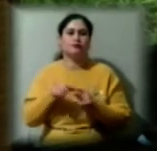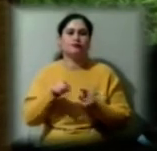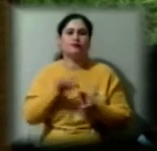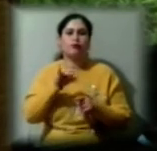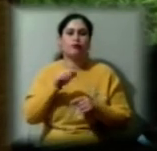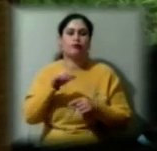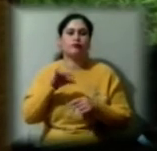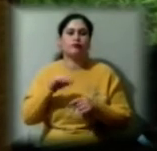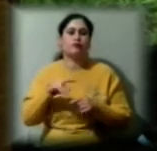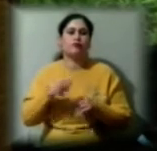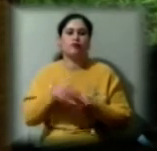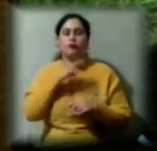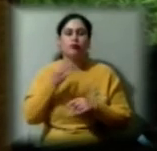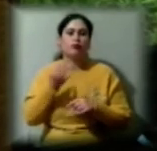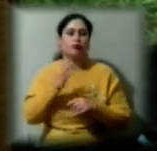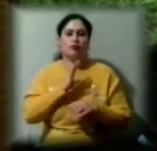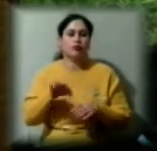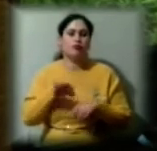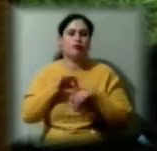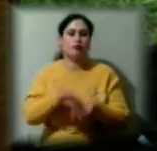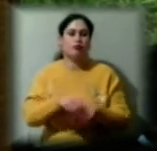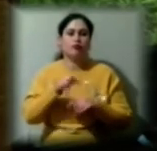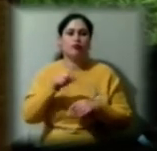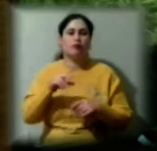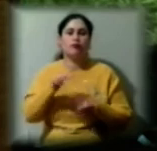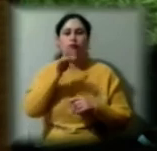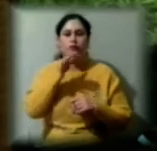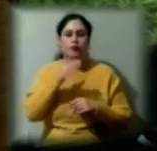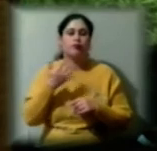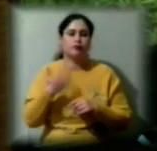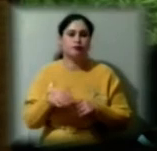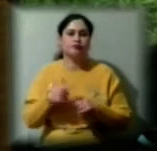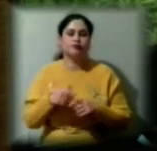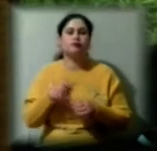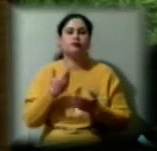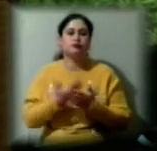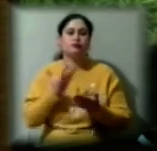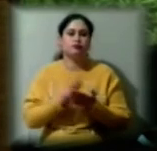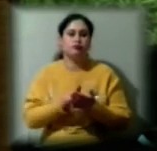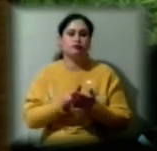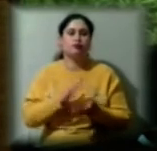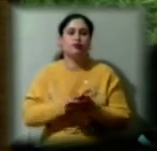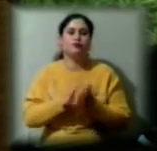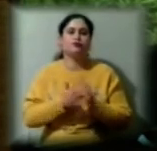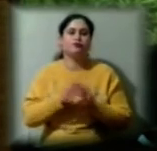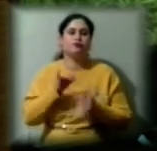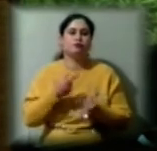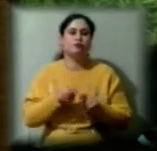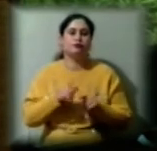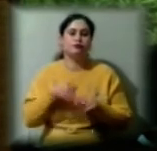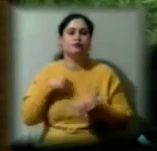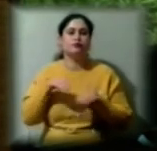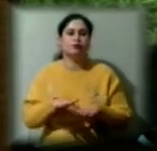ніколи не проводили. Але час диктує свої умови, і тому ми вирішили